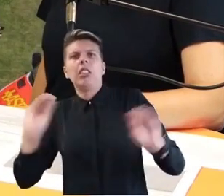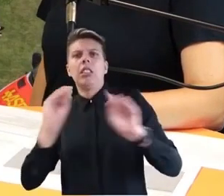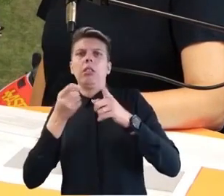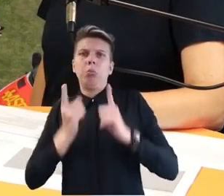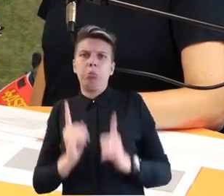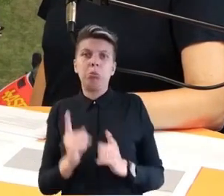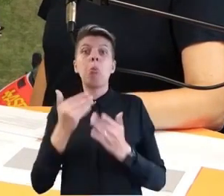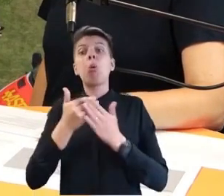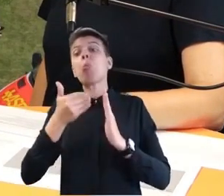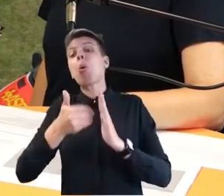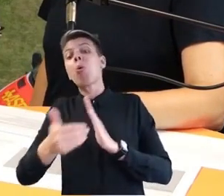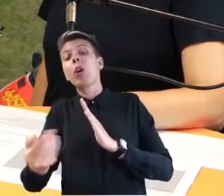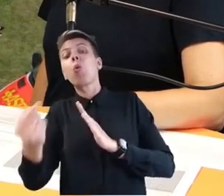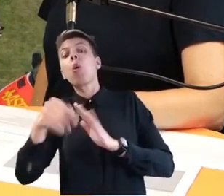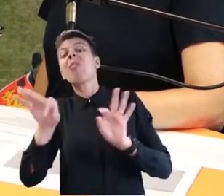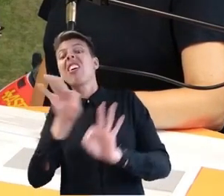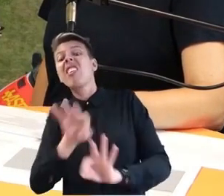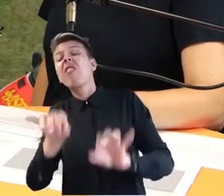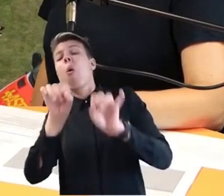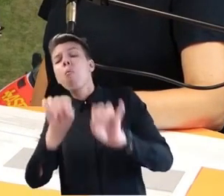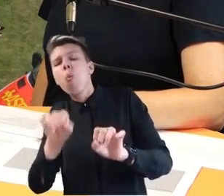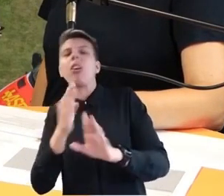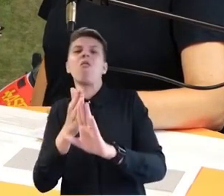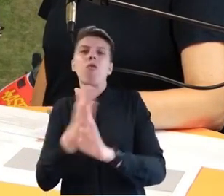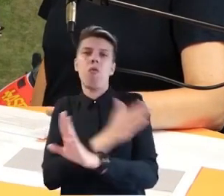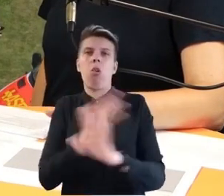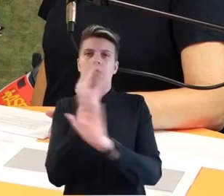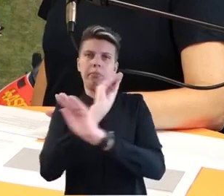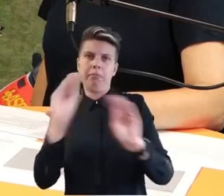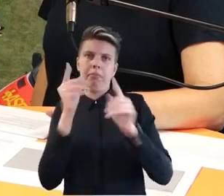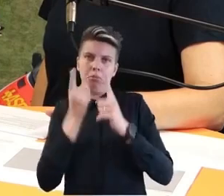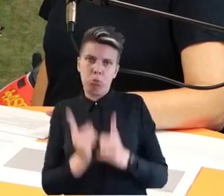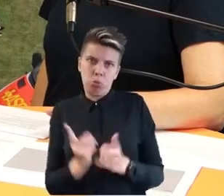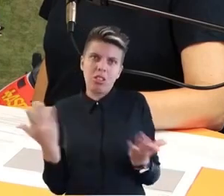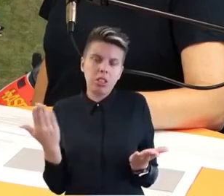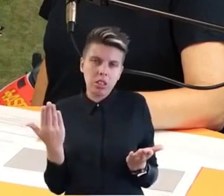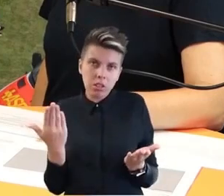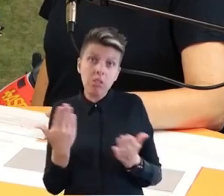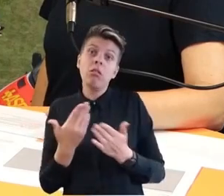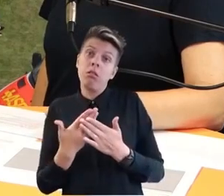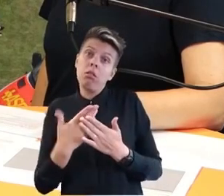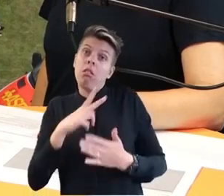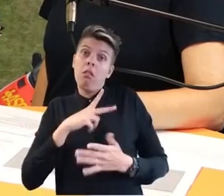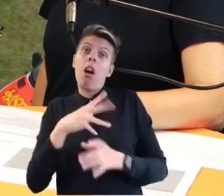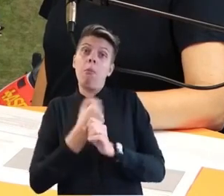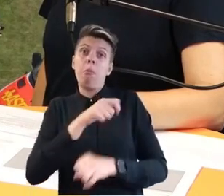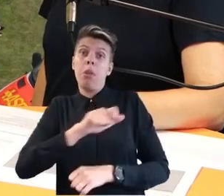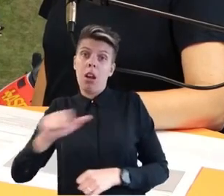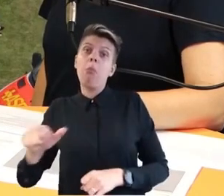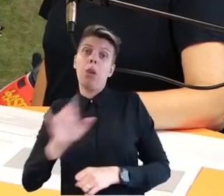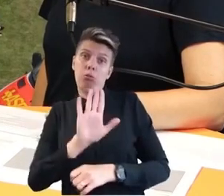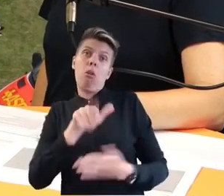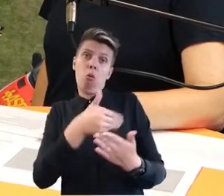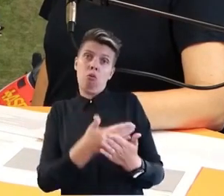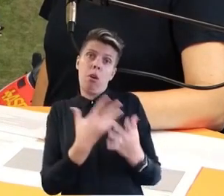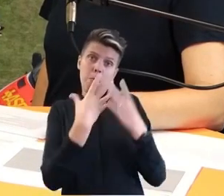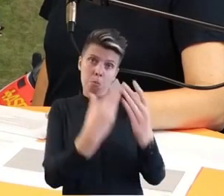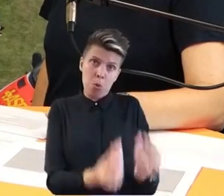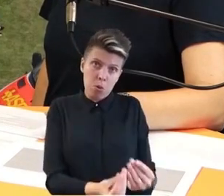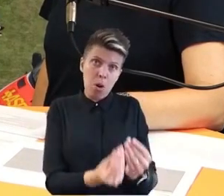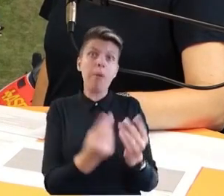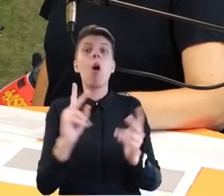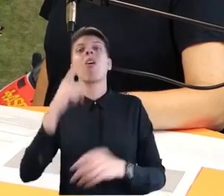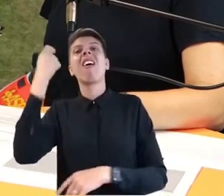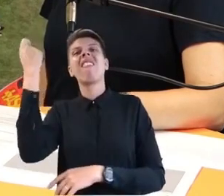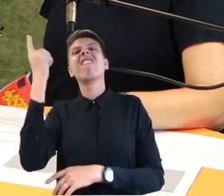Gefahren dann tatsächlich auch zu warnen. Dafür haben wir Mitarbeiter, die rund um die Uhr tätig sind. Eine weitere Aufgabe ist der Betrieb unserer